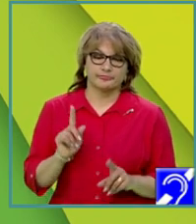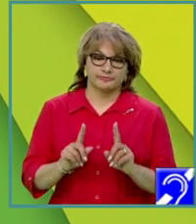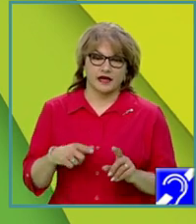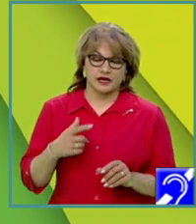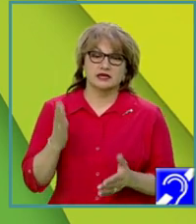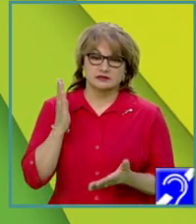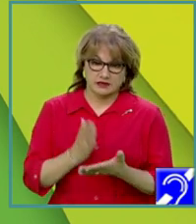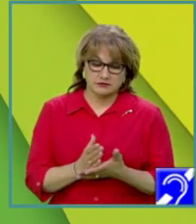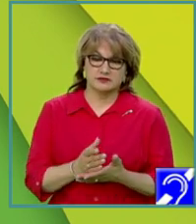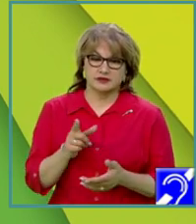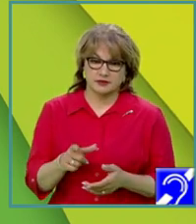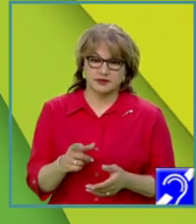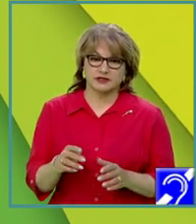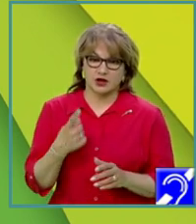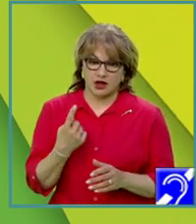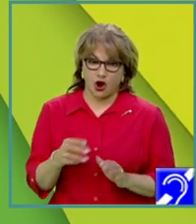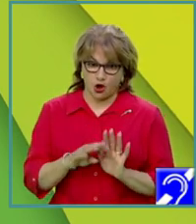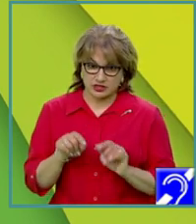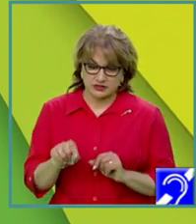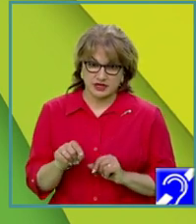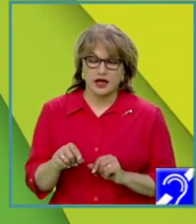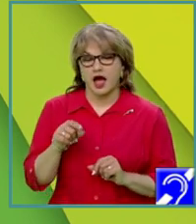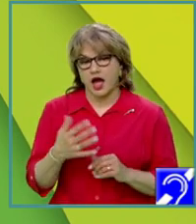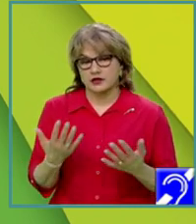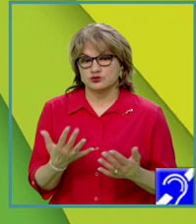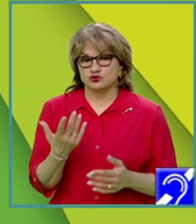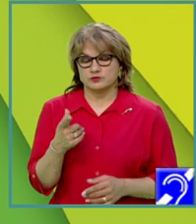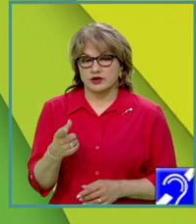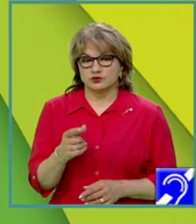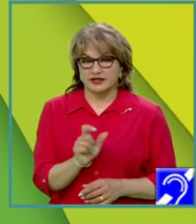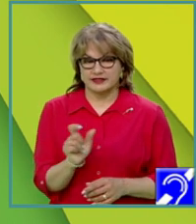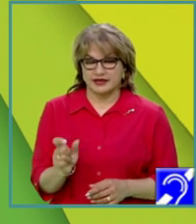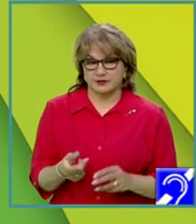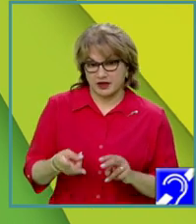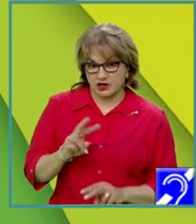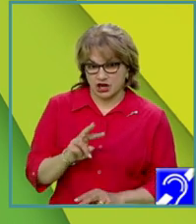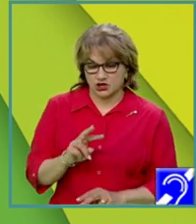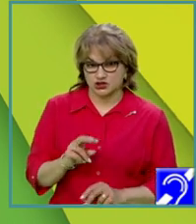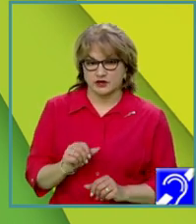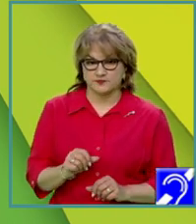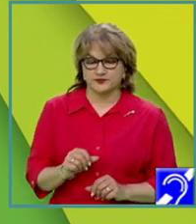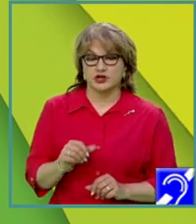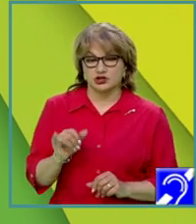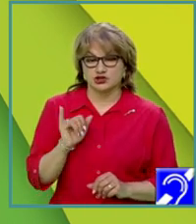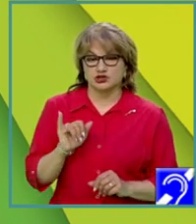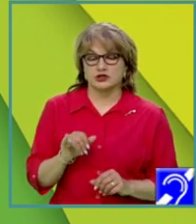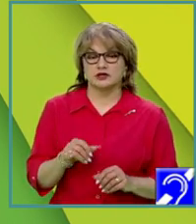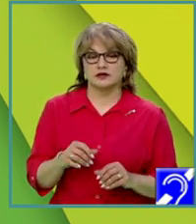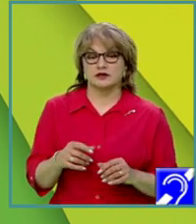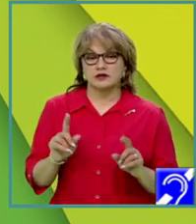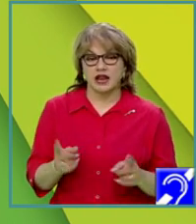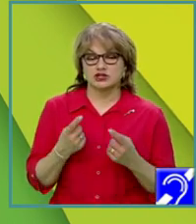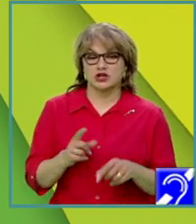îndeplinită condiția, atunci numărul de termeni ai secvenței crește și în același timp se